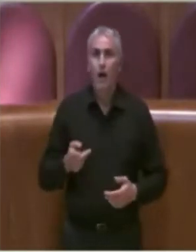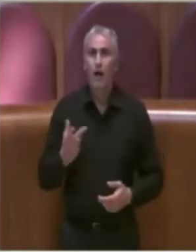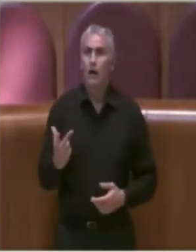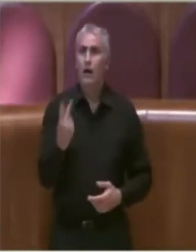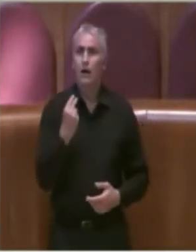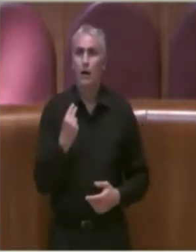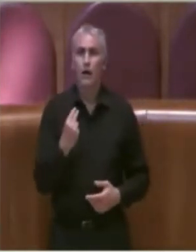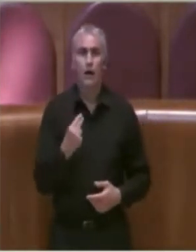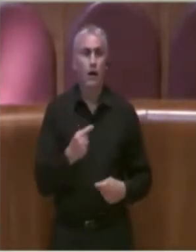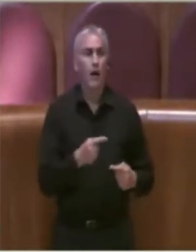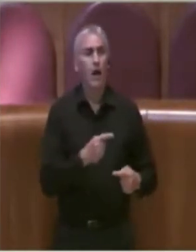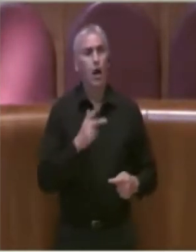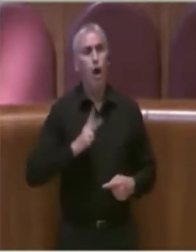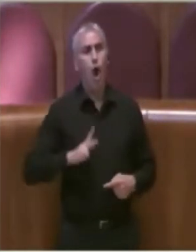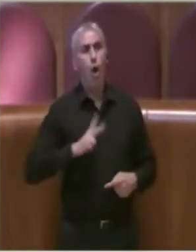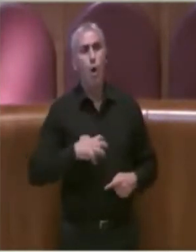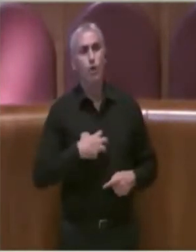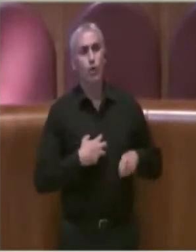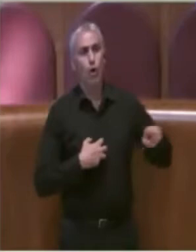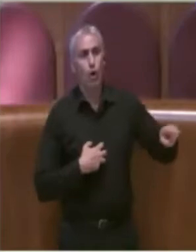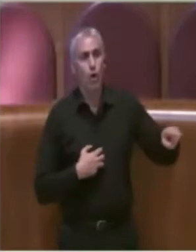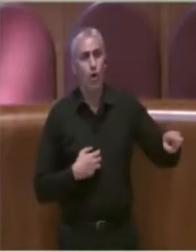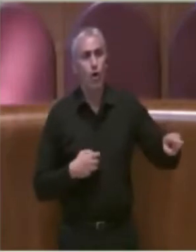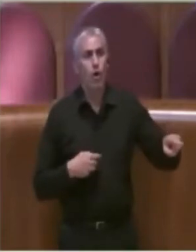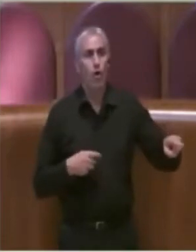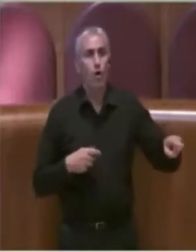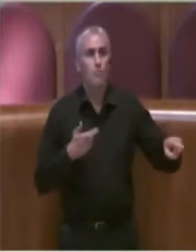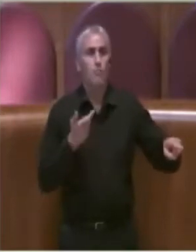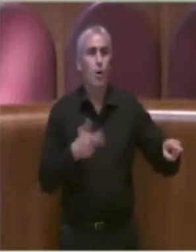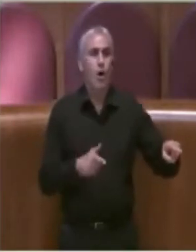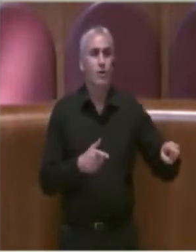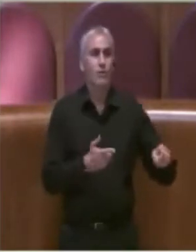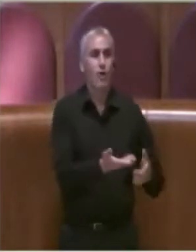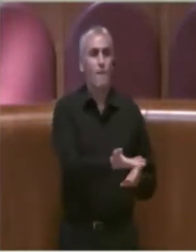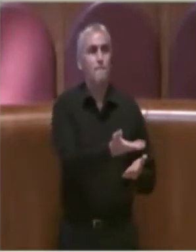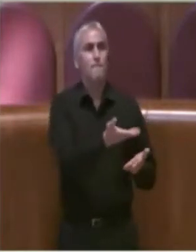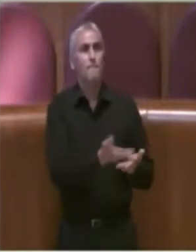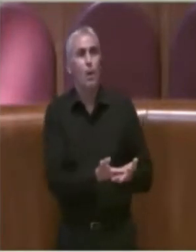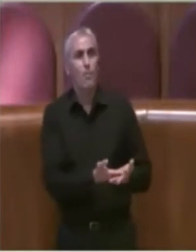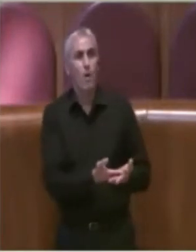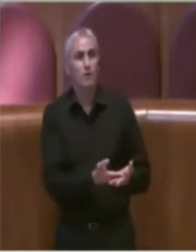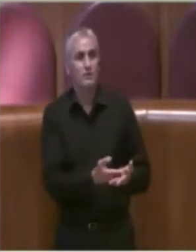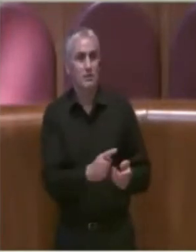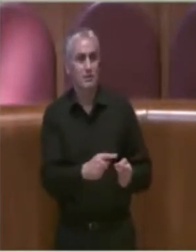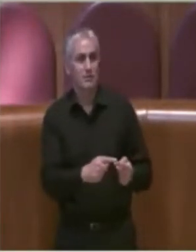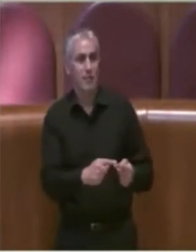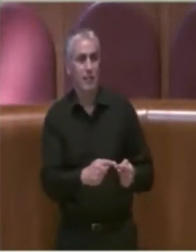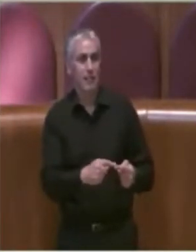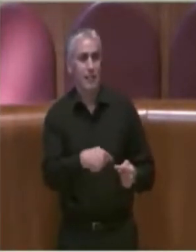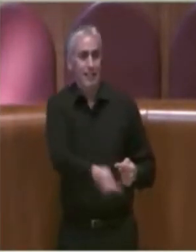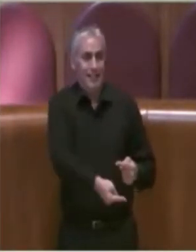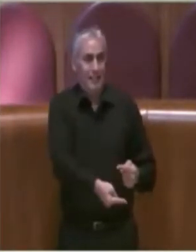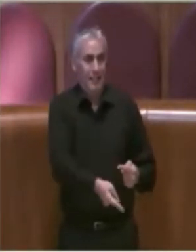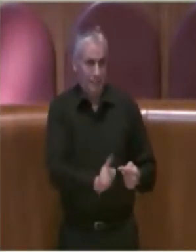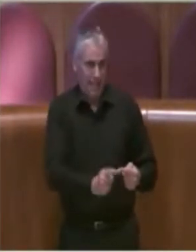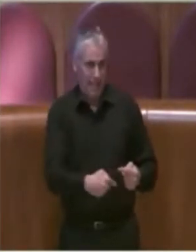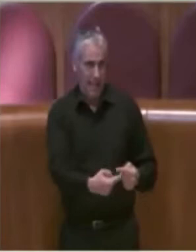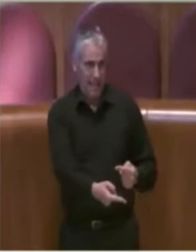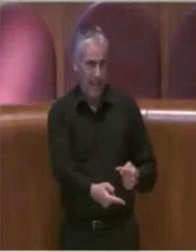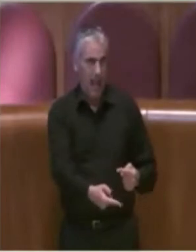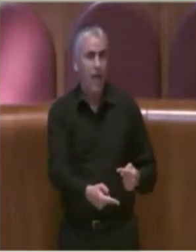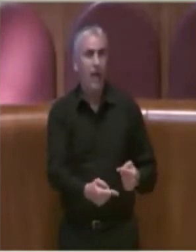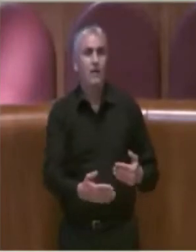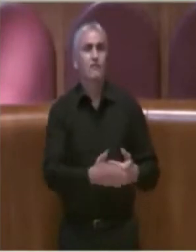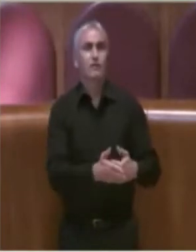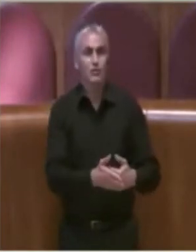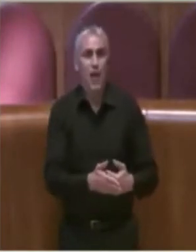dopo la presentazione di una proposta quella che sarà discussa subito dopo che è una